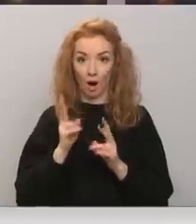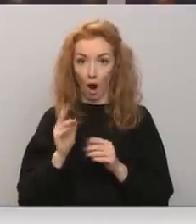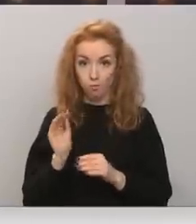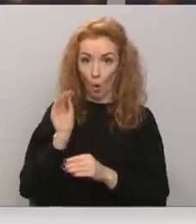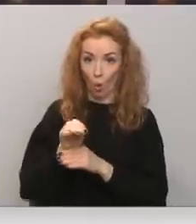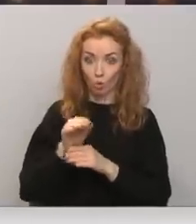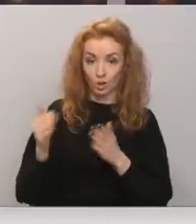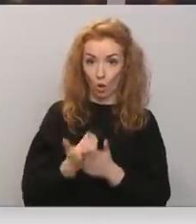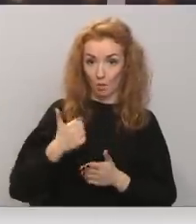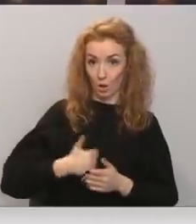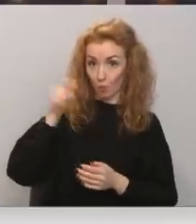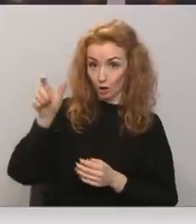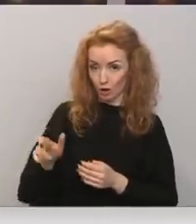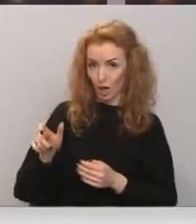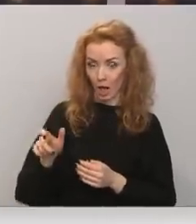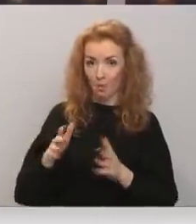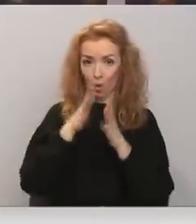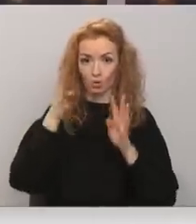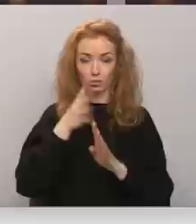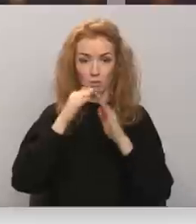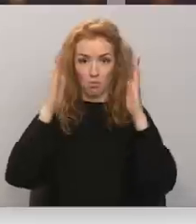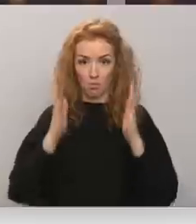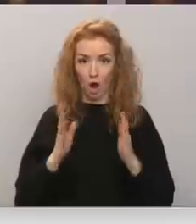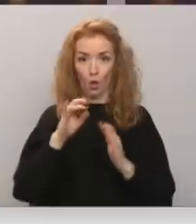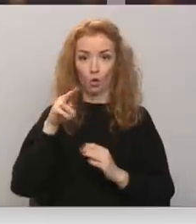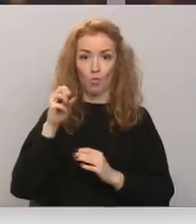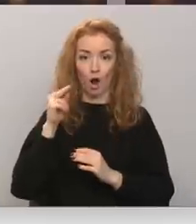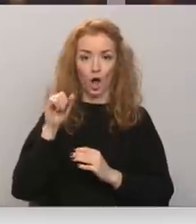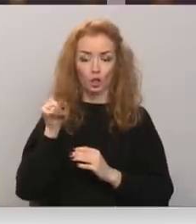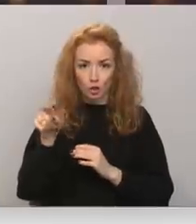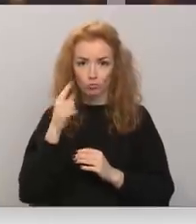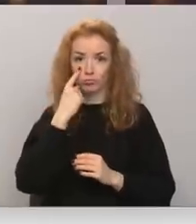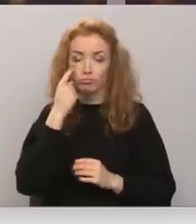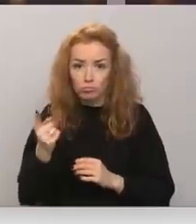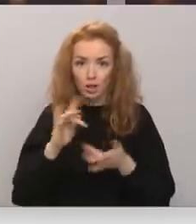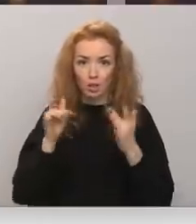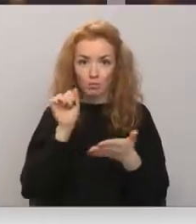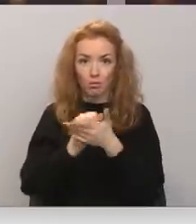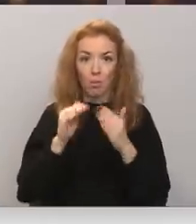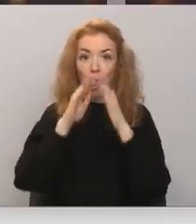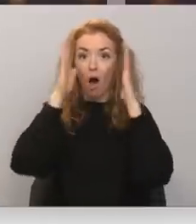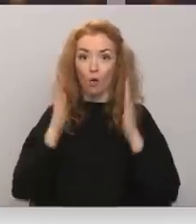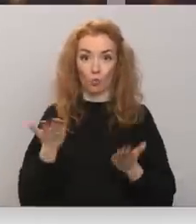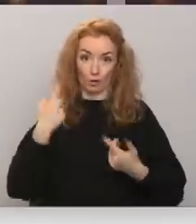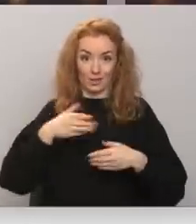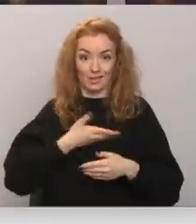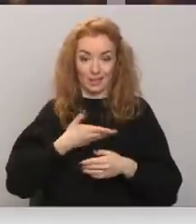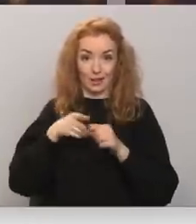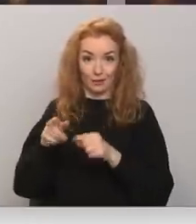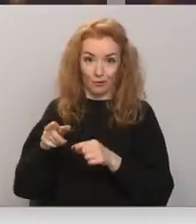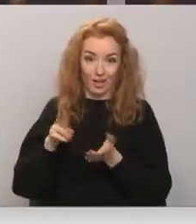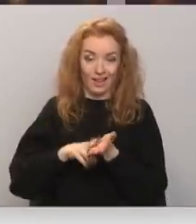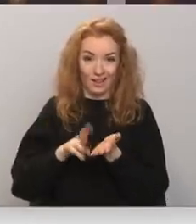Neizpratni pauž daudz dzīvokļu, nav iedzīvotāju rudbāžos. No internetā publicēta sludinājuma viņi uzzinājuši, ka māja, kurā viņa īrē